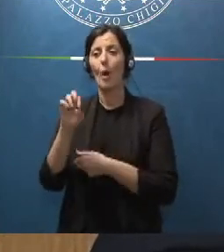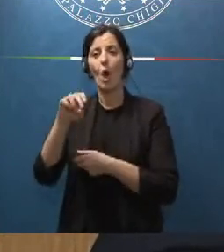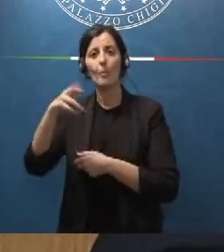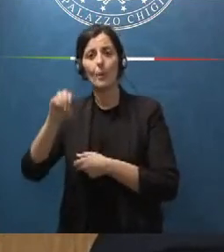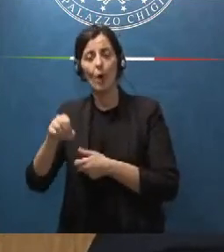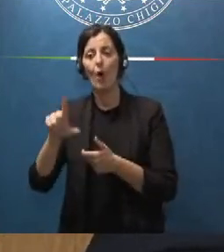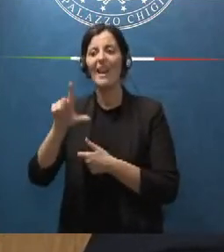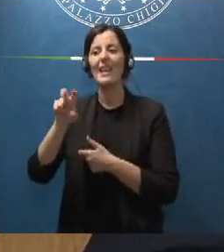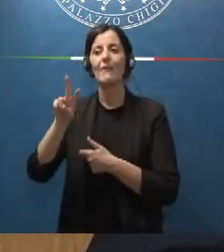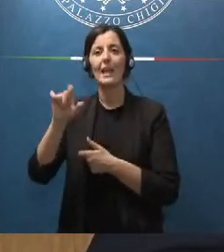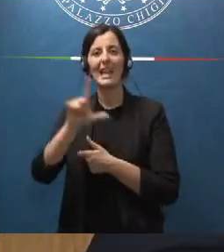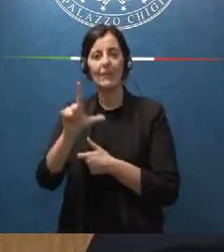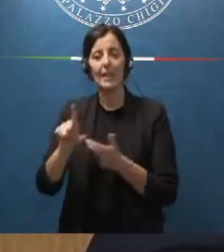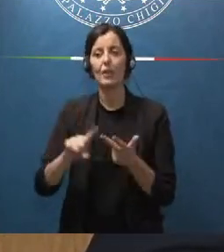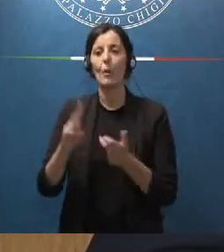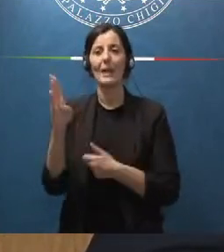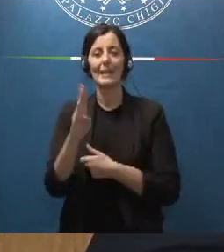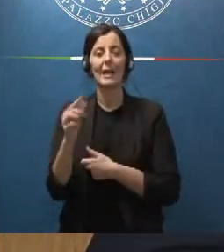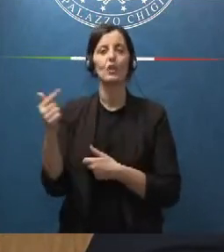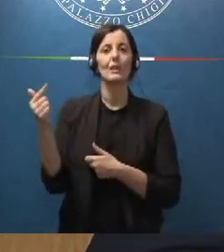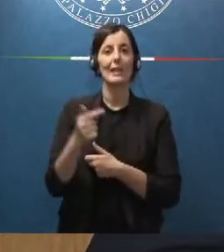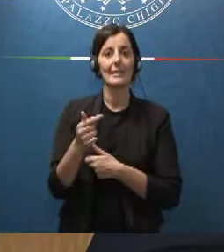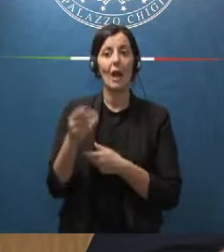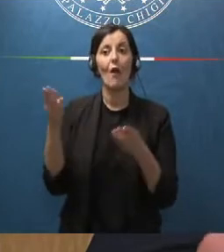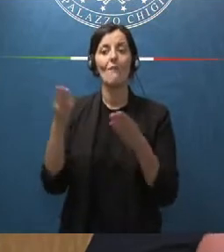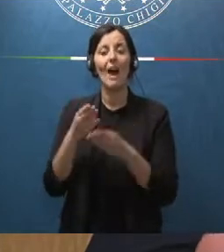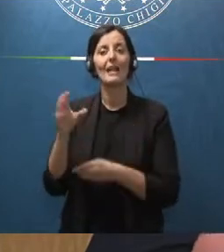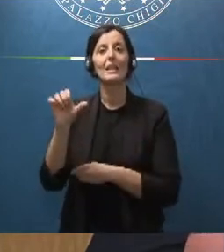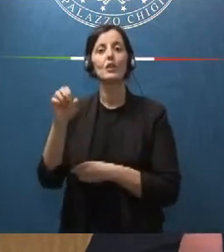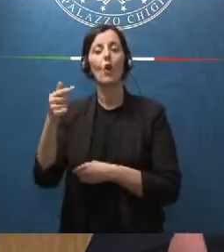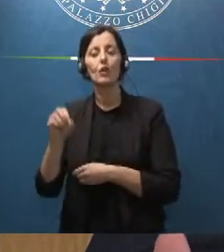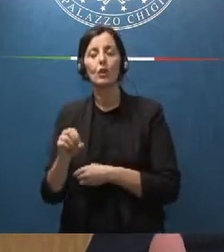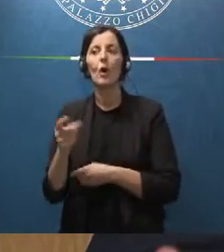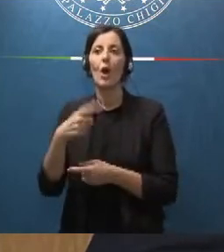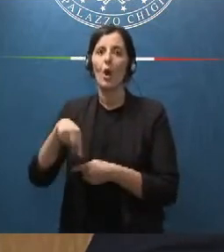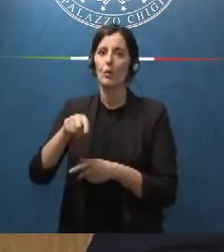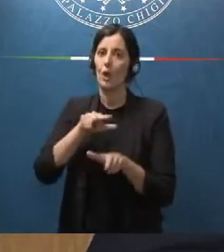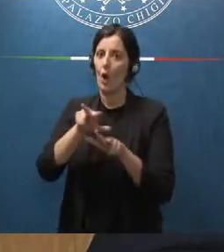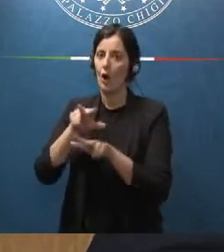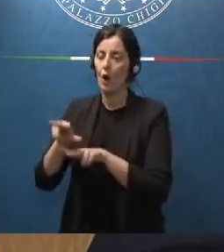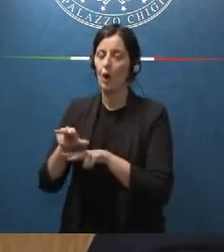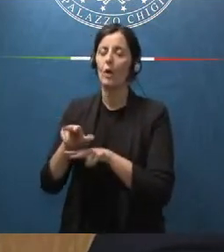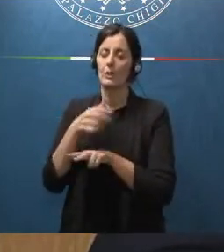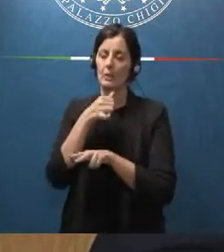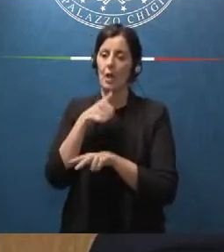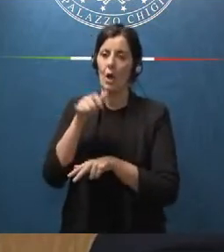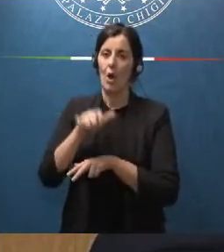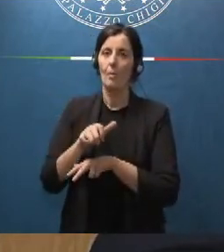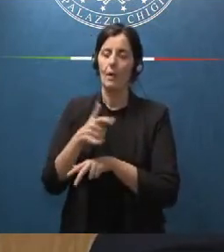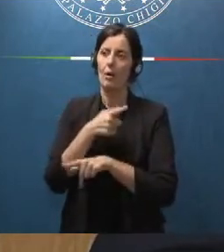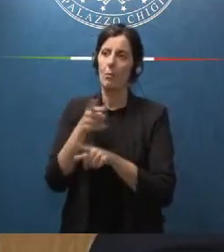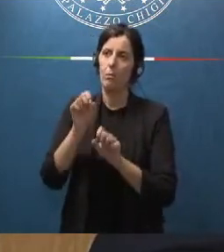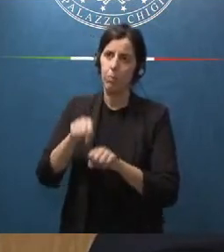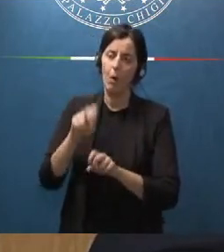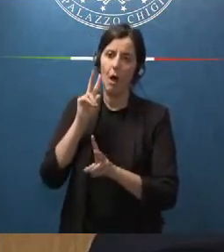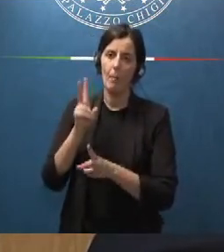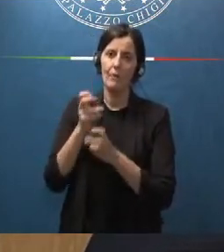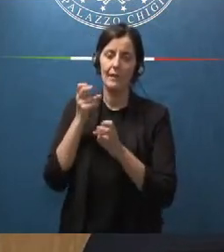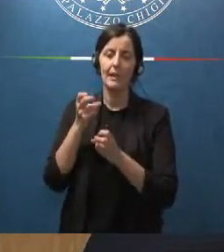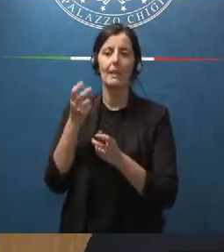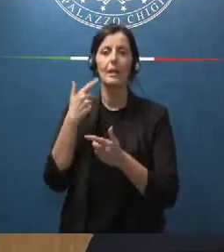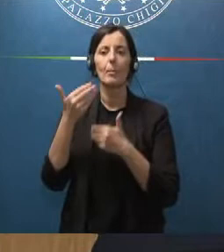Livigno Predasso Tesero e Valdisotto necessitavano comunque di possibilità di avvalersi di procedure selettive